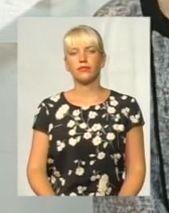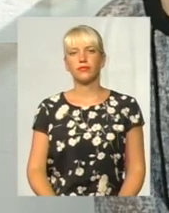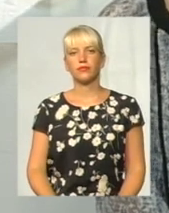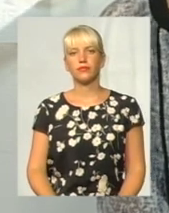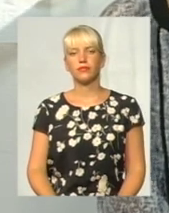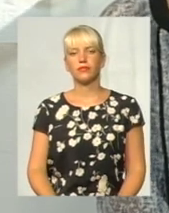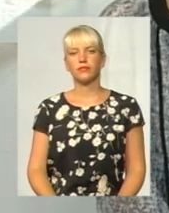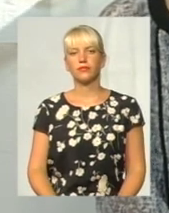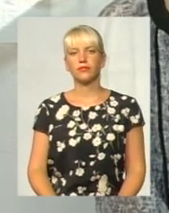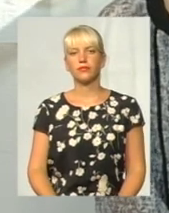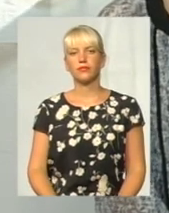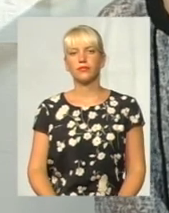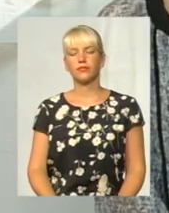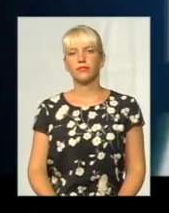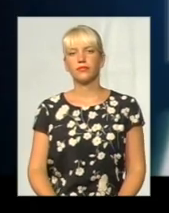телефону.